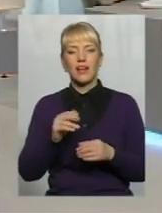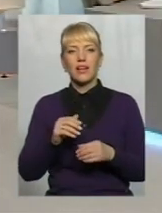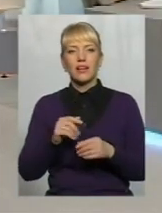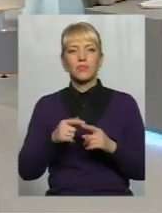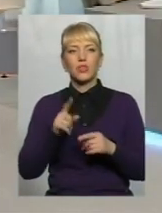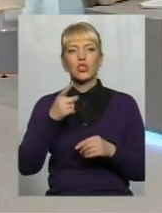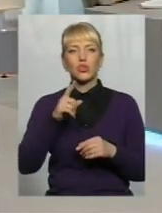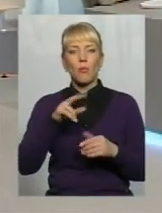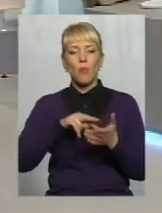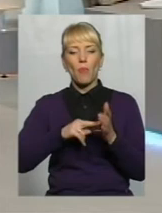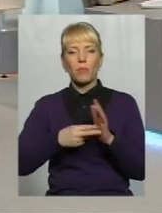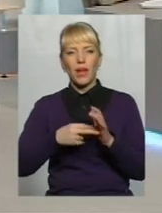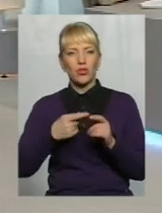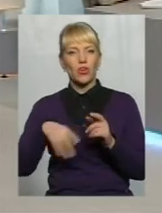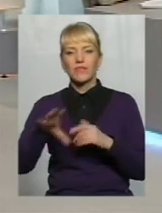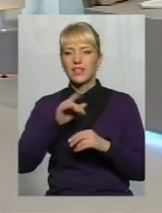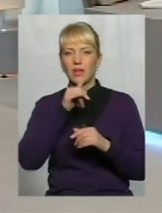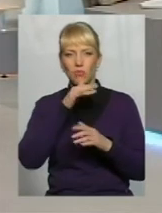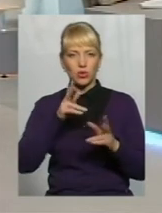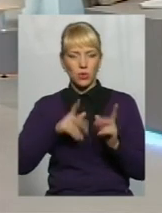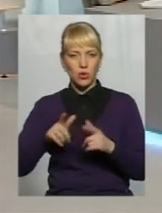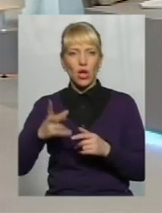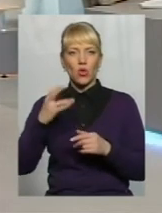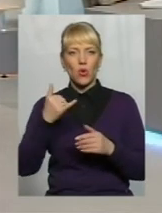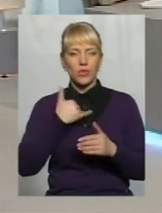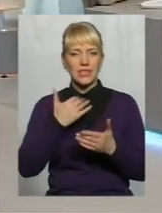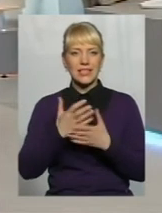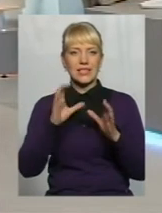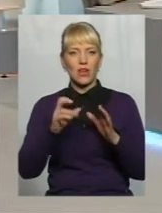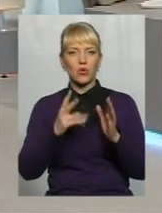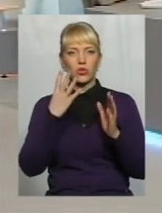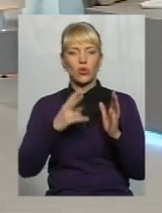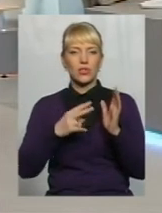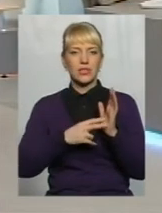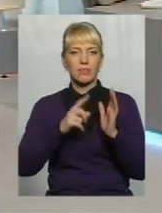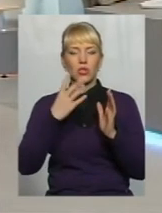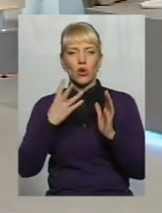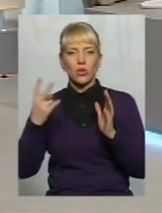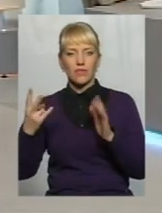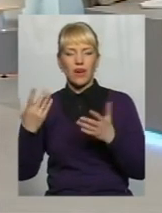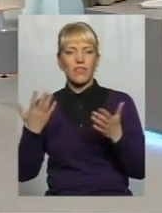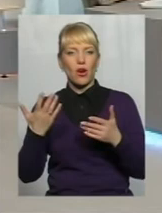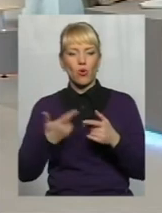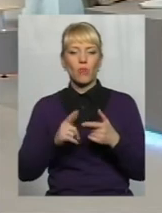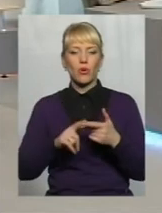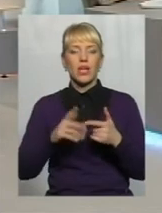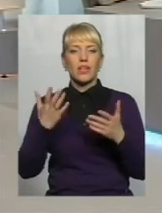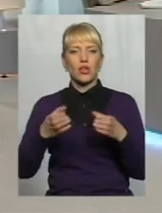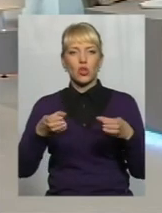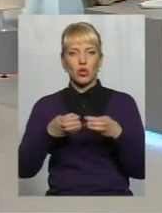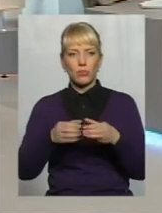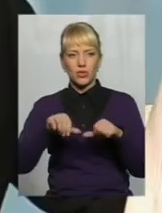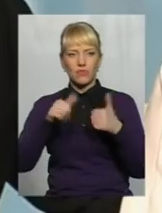можуть не всі погодитись, але у нас сьогодні є закон 4772, який дозволяє, якщо громада згідно перспективного плану сформована на